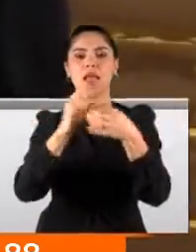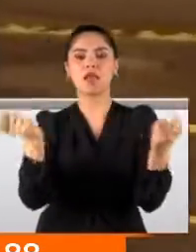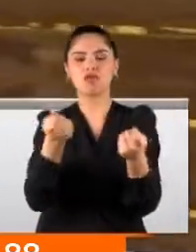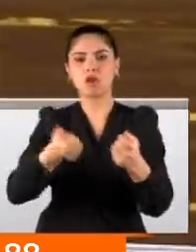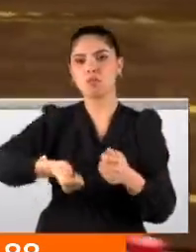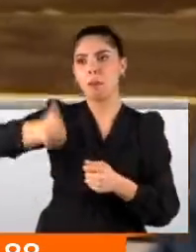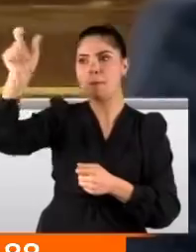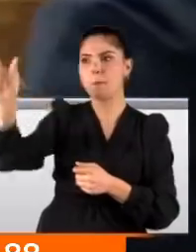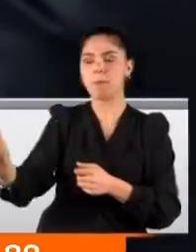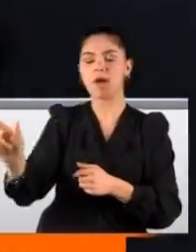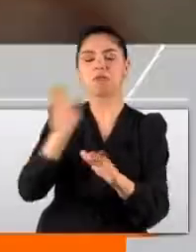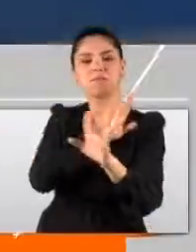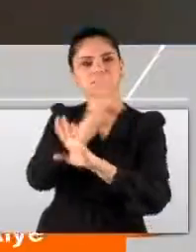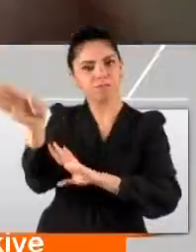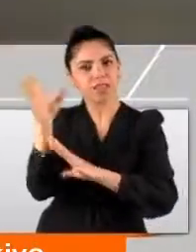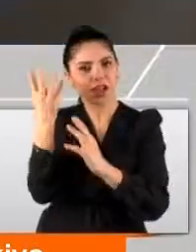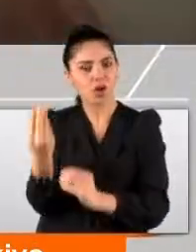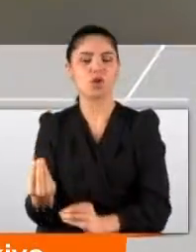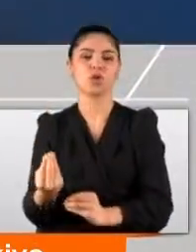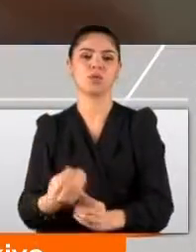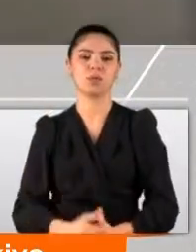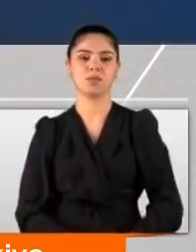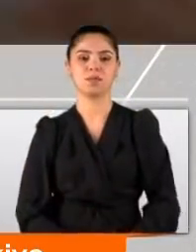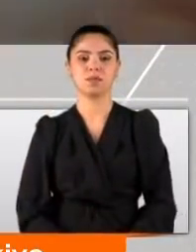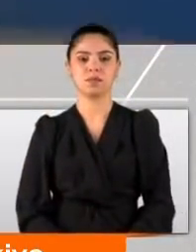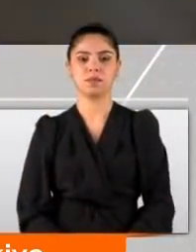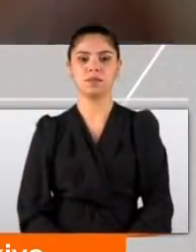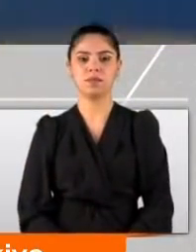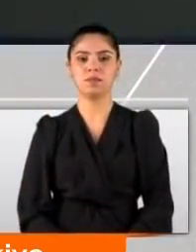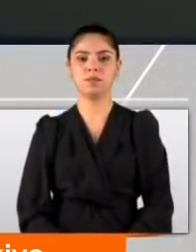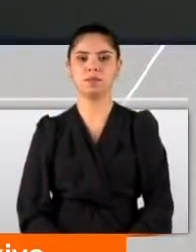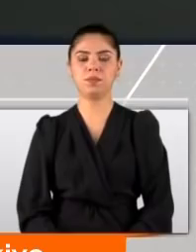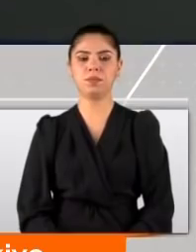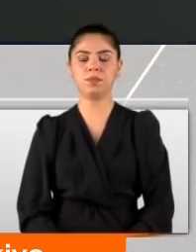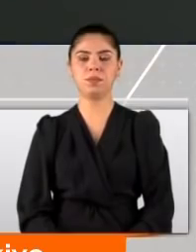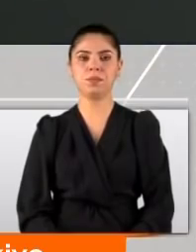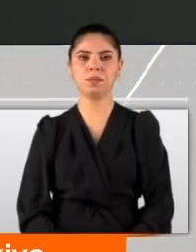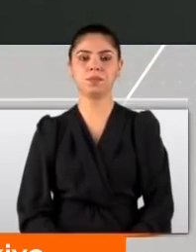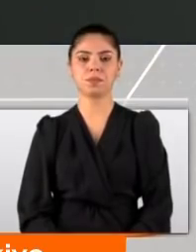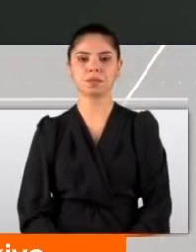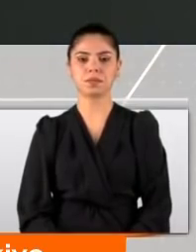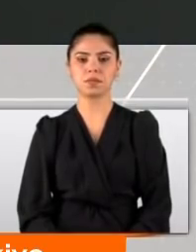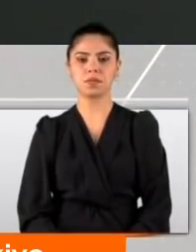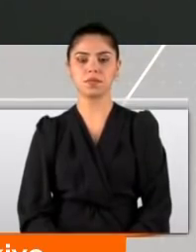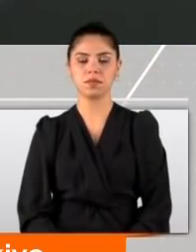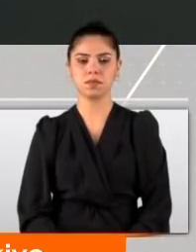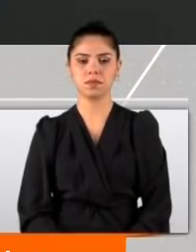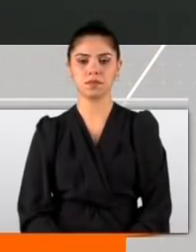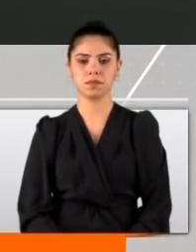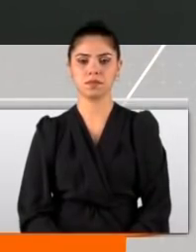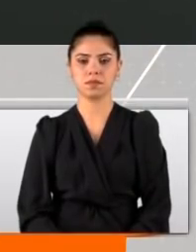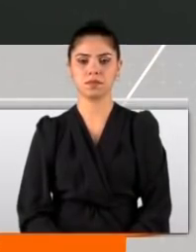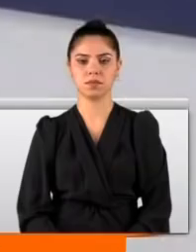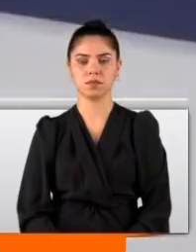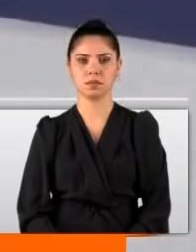Bakanı Vedat Bilgin'in kapısını çaldı. Kamu görevlilerinin alım gücünün yükseltilmesi konusunda beklentimizi Sayın